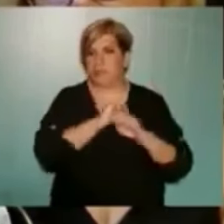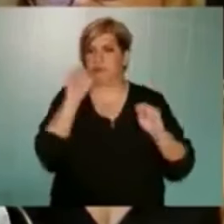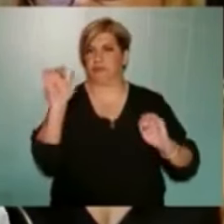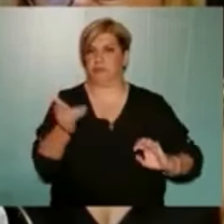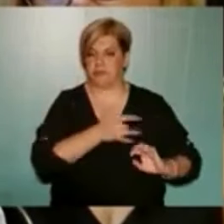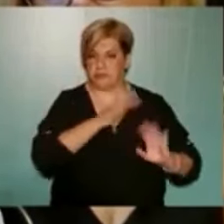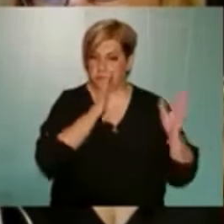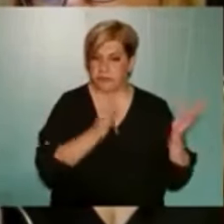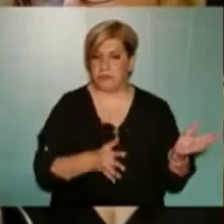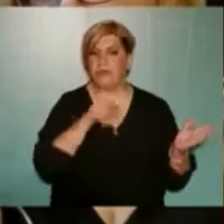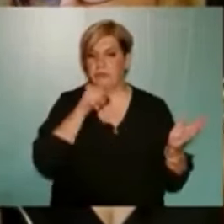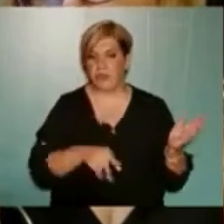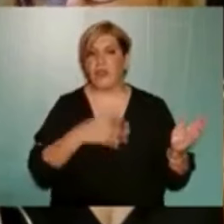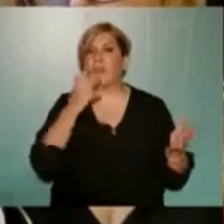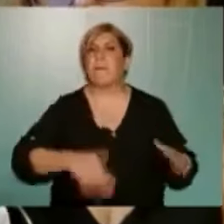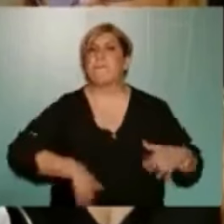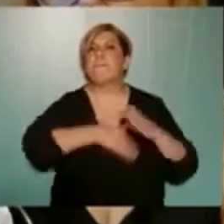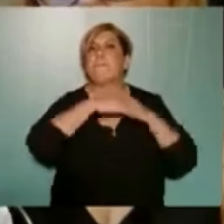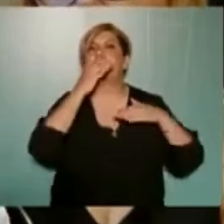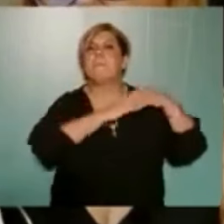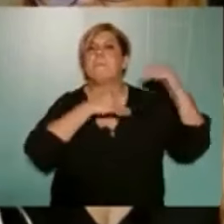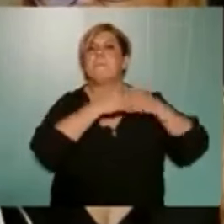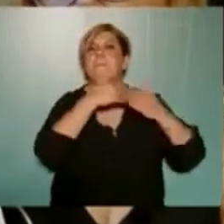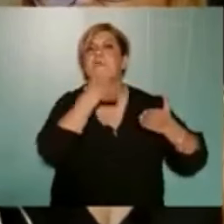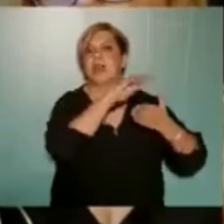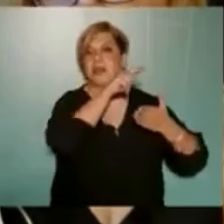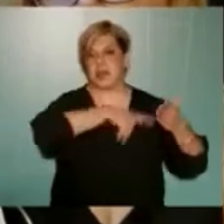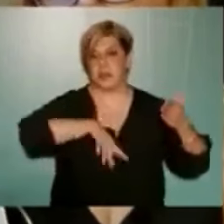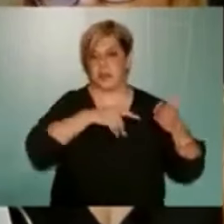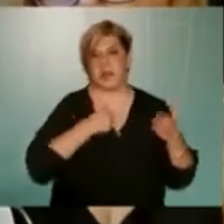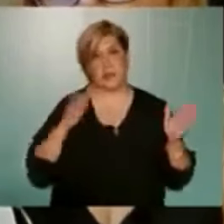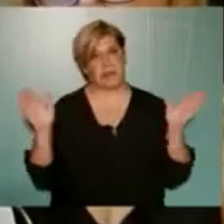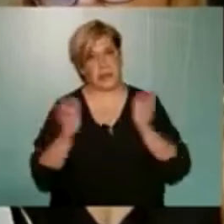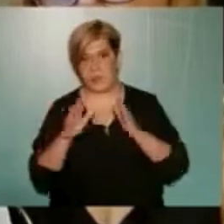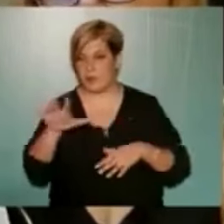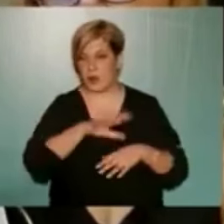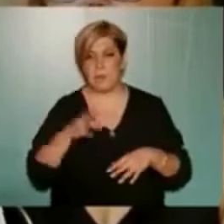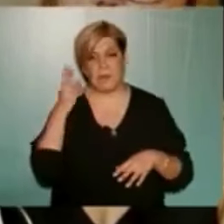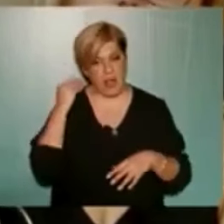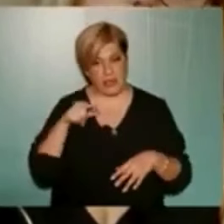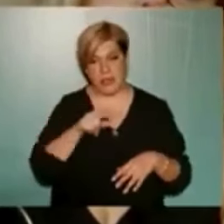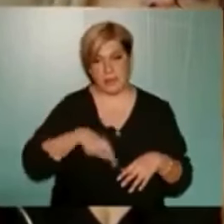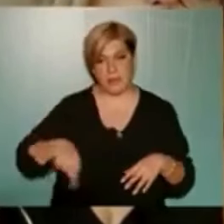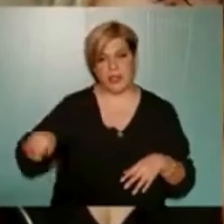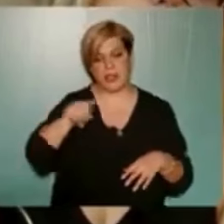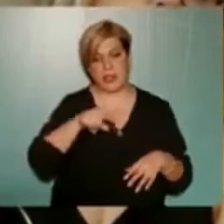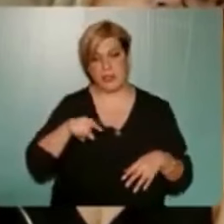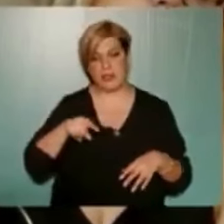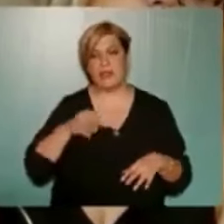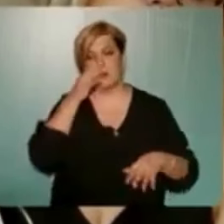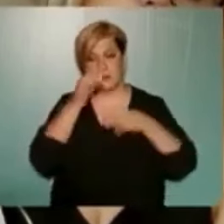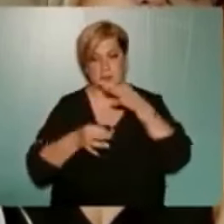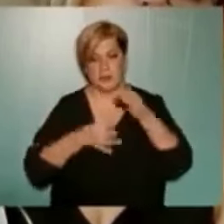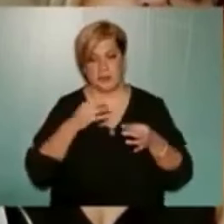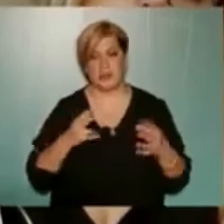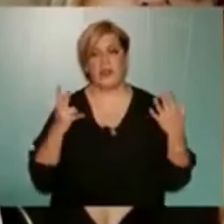εδώ θα γίνουν όλα μπετά. Επειδή είμαστε μικρή περιοχή, μάθαμε ότι όλοι αυτοί που ισχυρίζουν